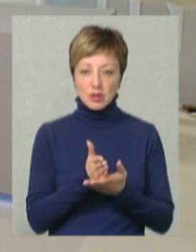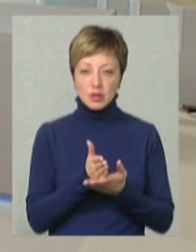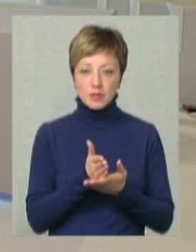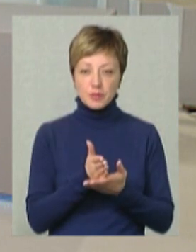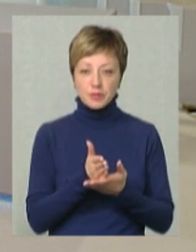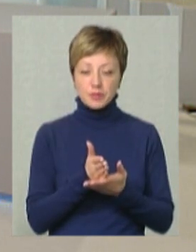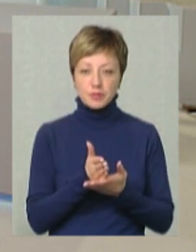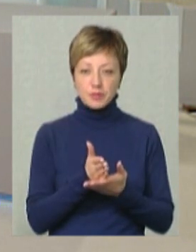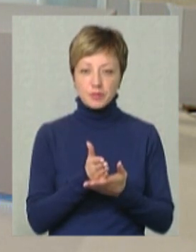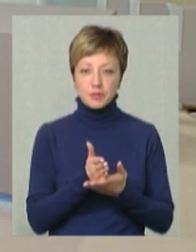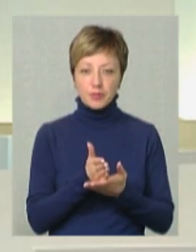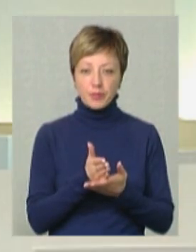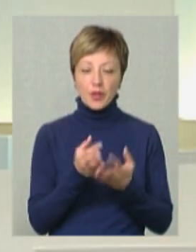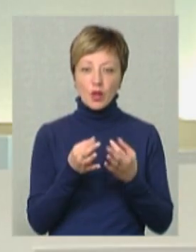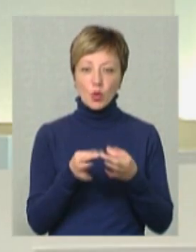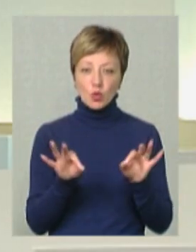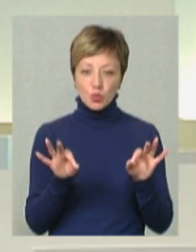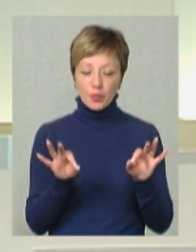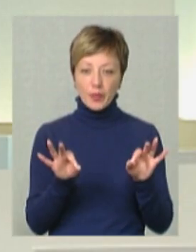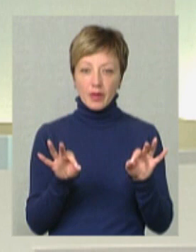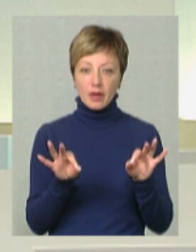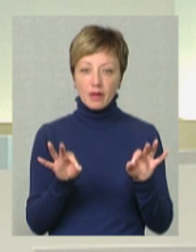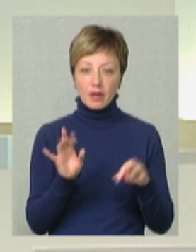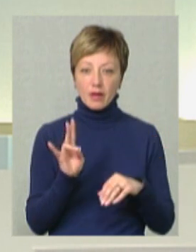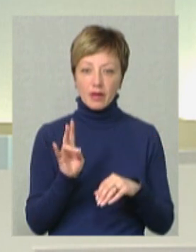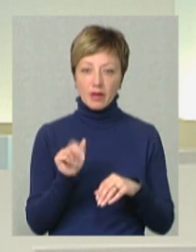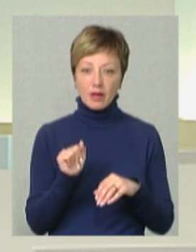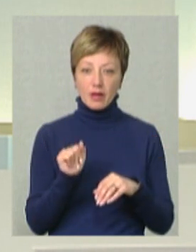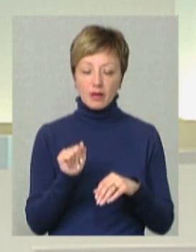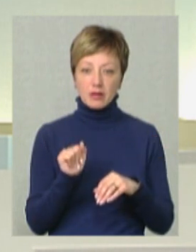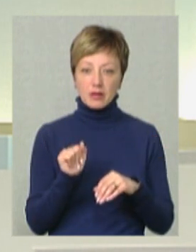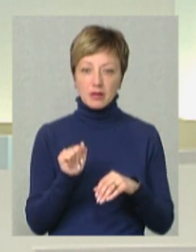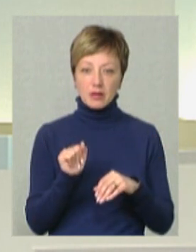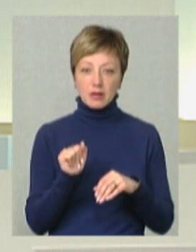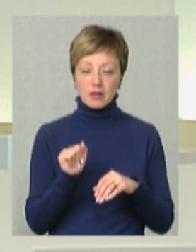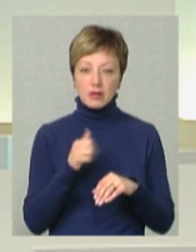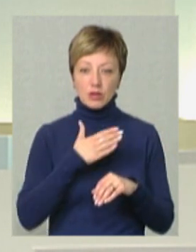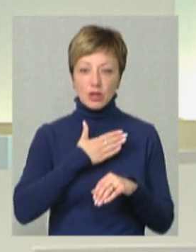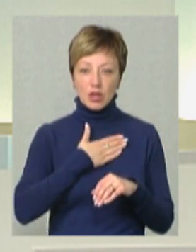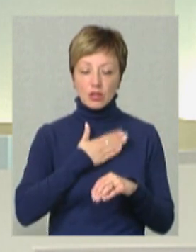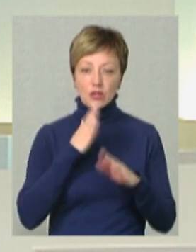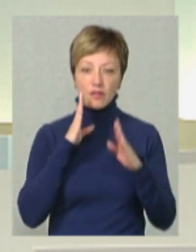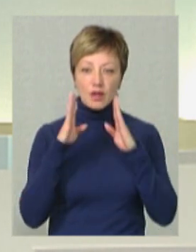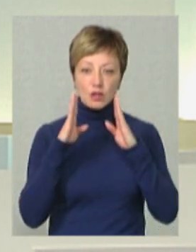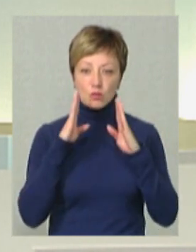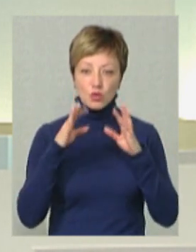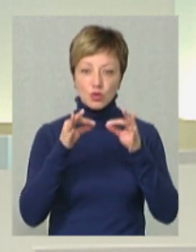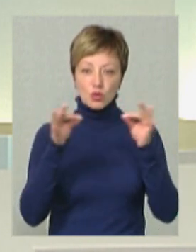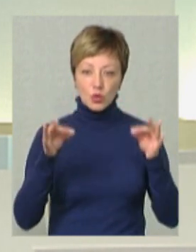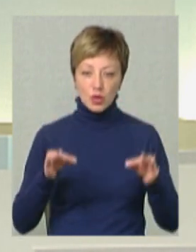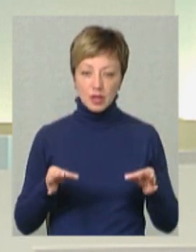доступний на нашій фейсбук-сторінці,